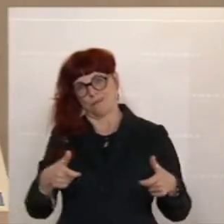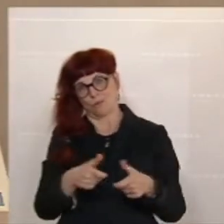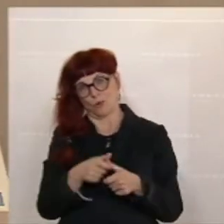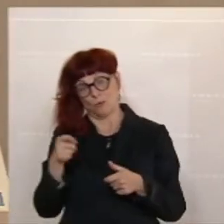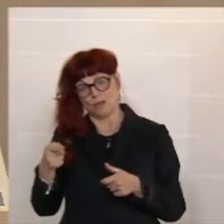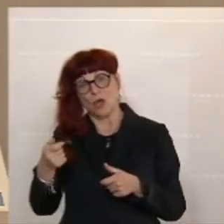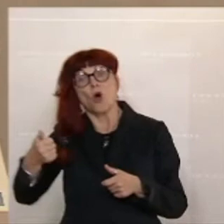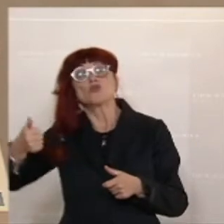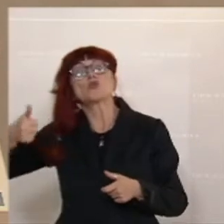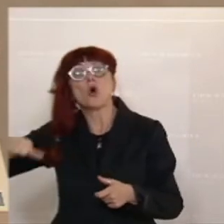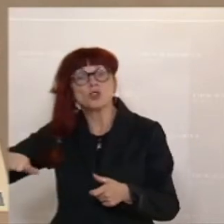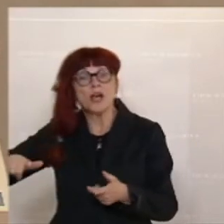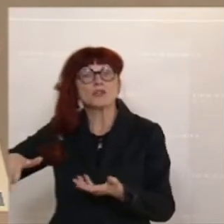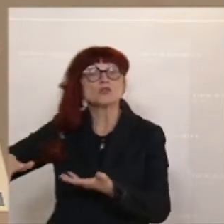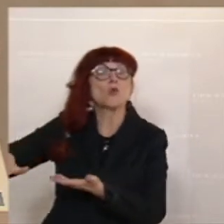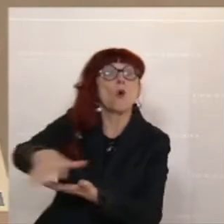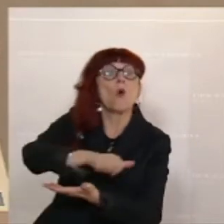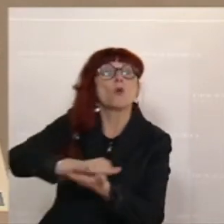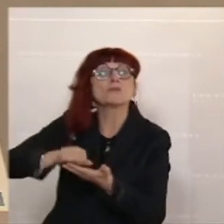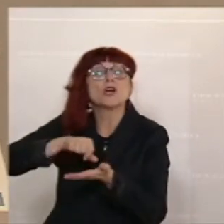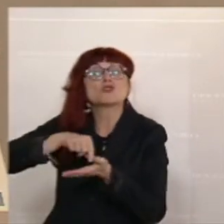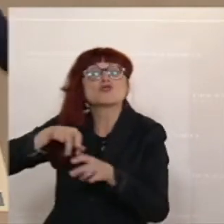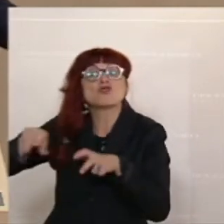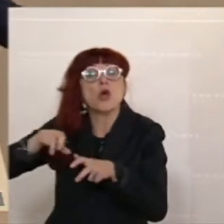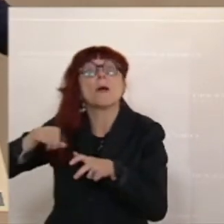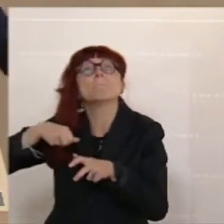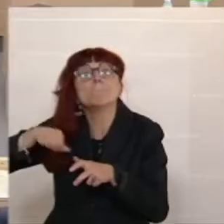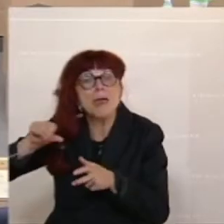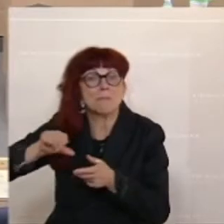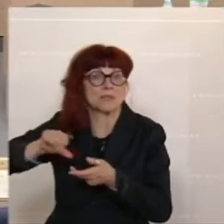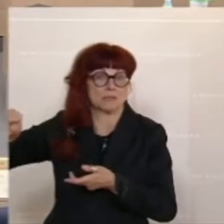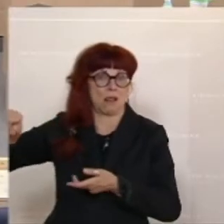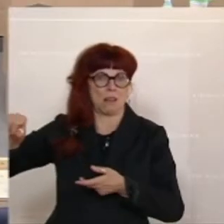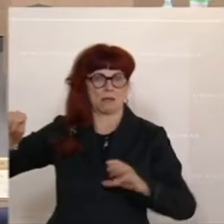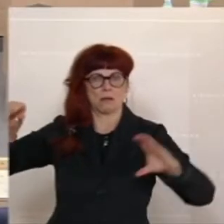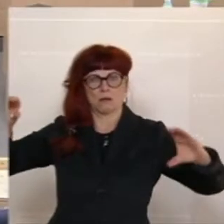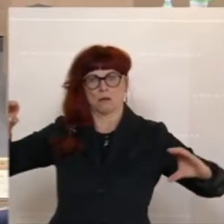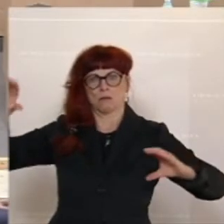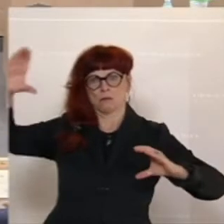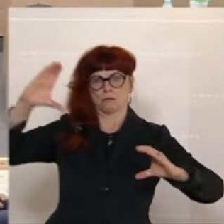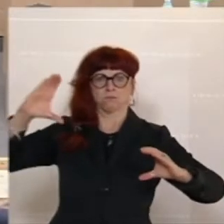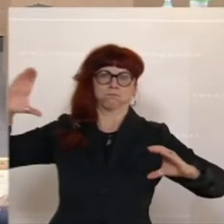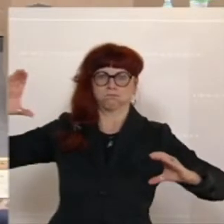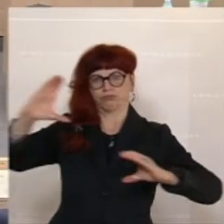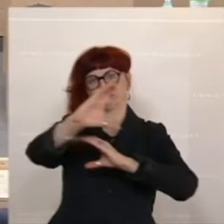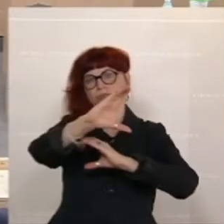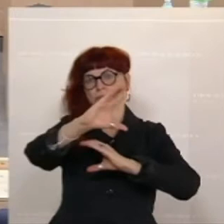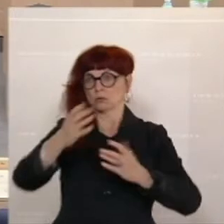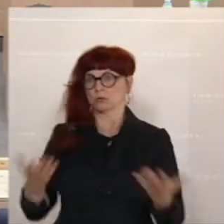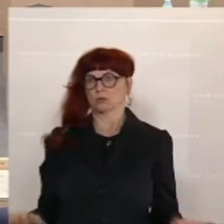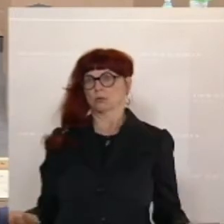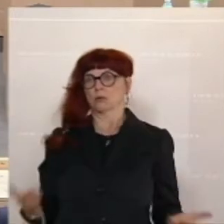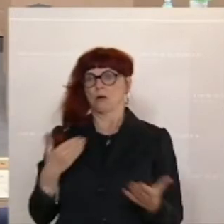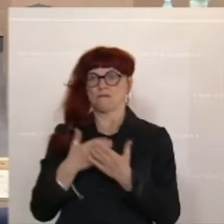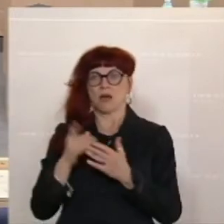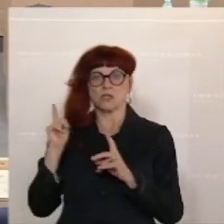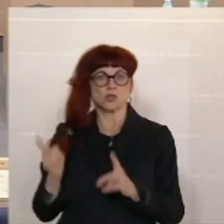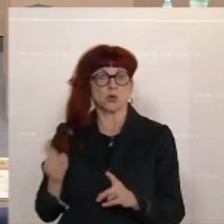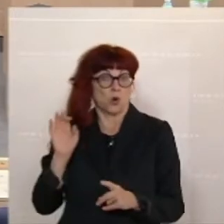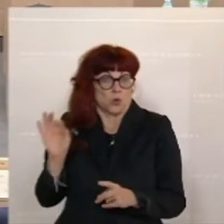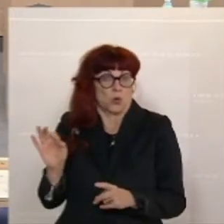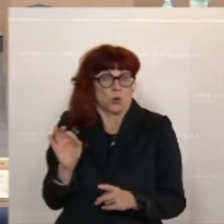Umsatzsteuern an Sie bezahlt. Also, was soll für diese Frau da Gutes aus Ihrem